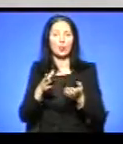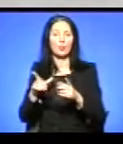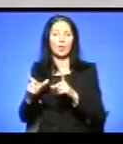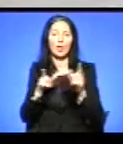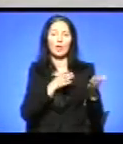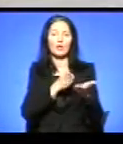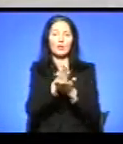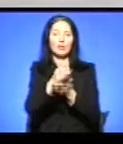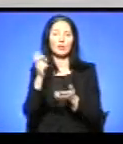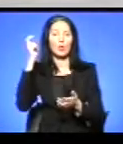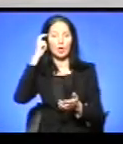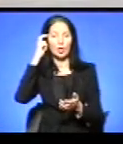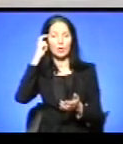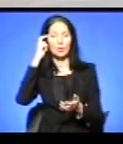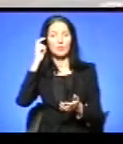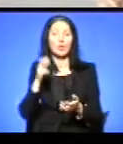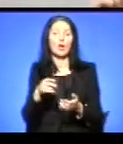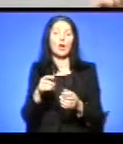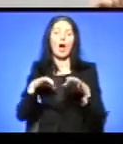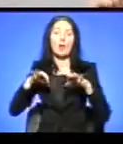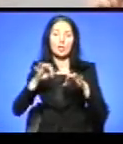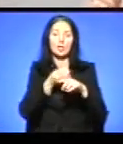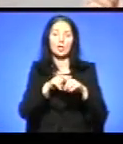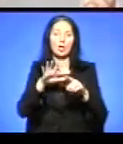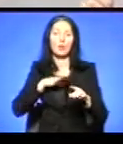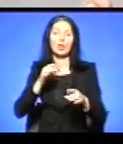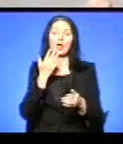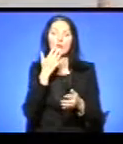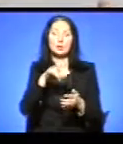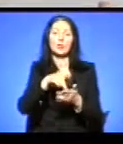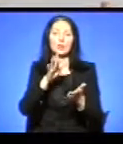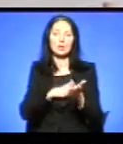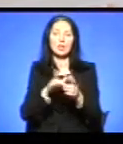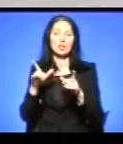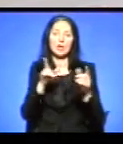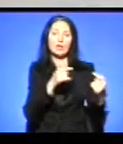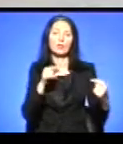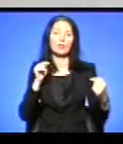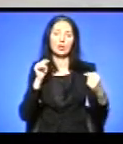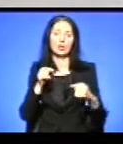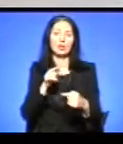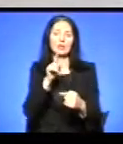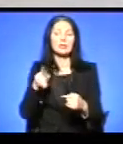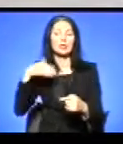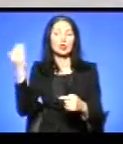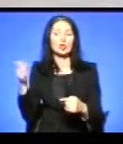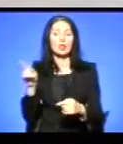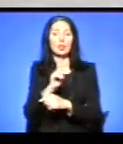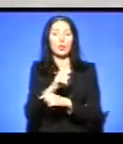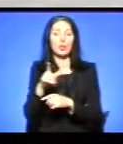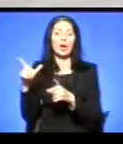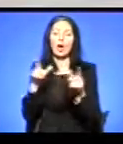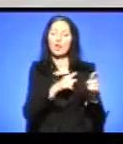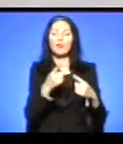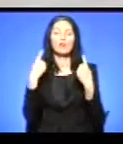а Гольф, який був на іноземній реєстрації, їхав зі сторони Тернополя. І він їхав на великій швидкості, його кидали